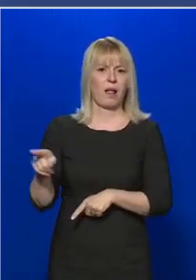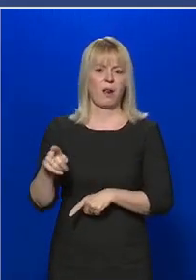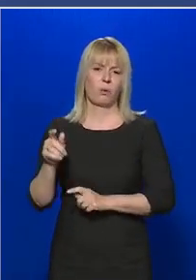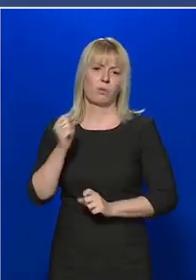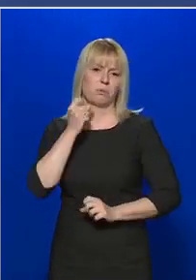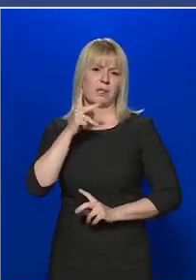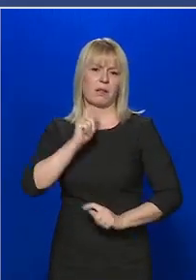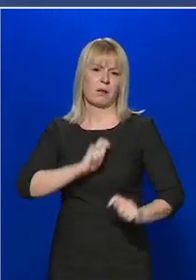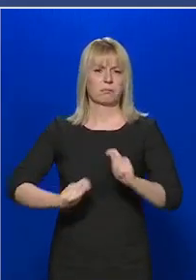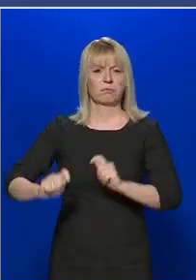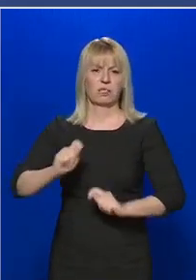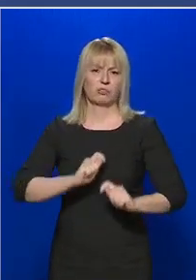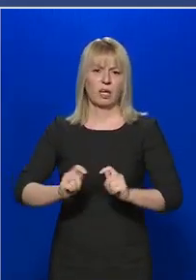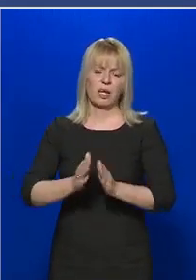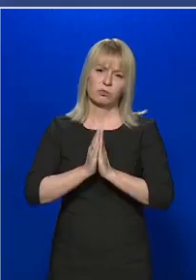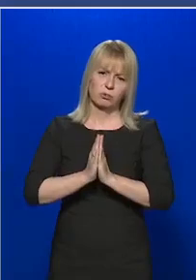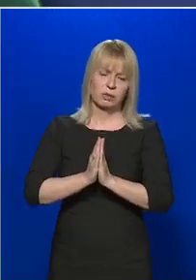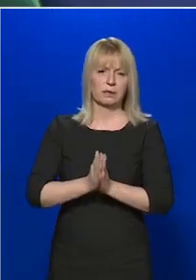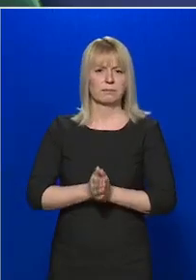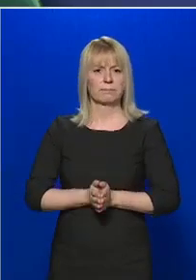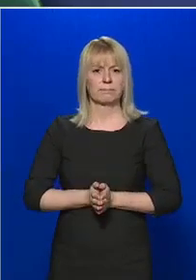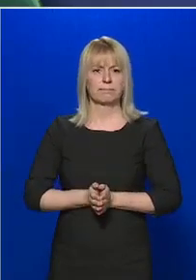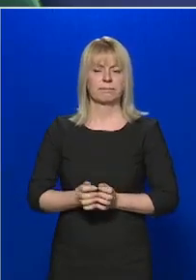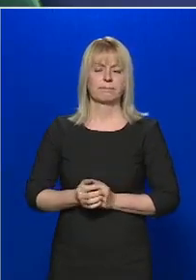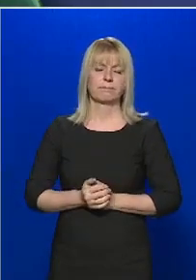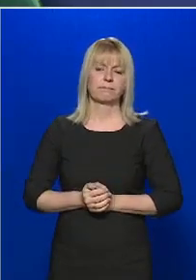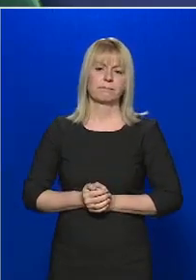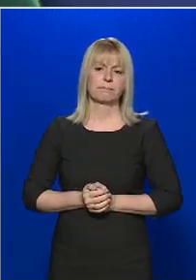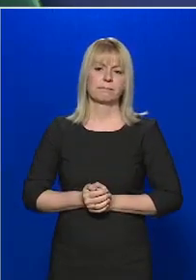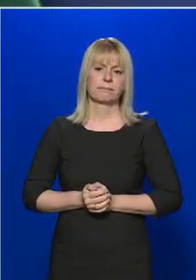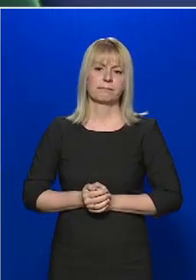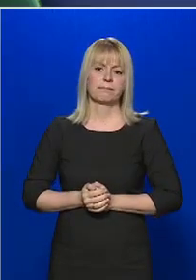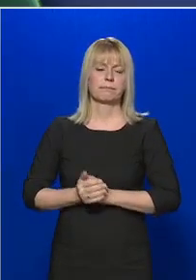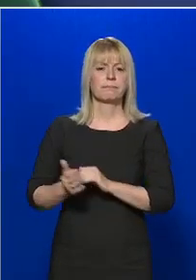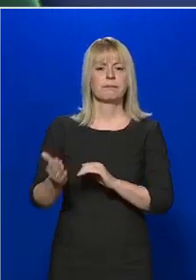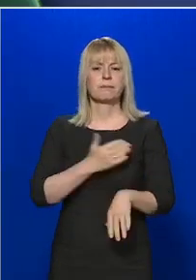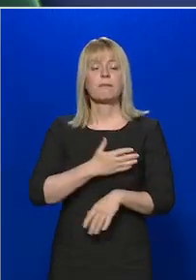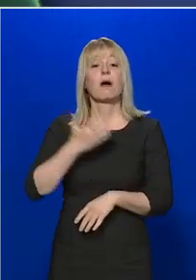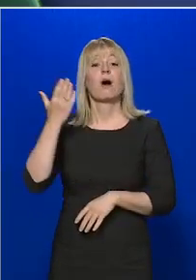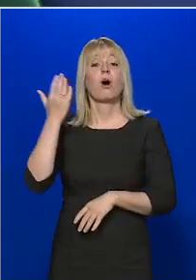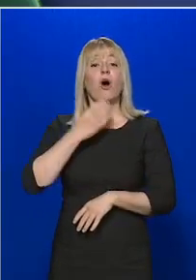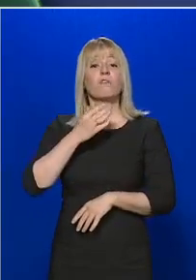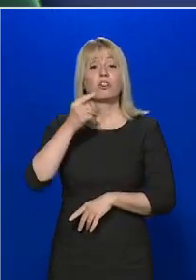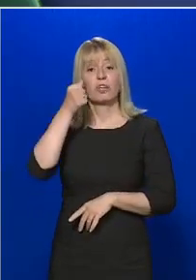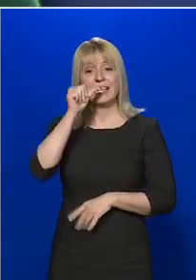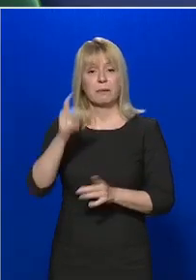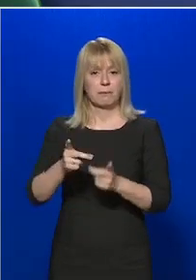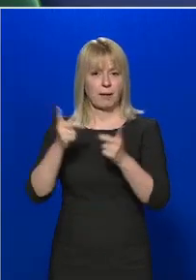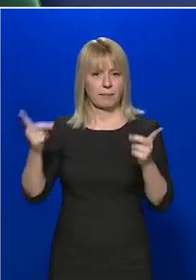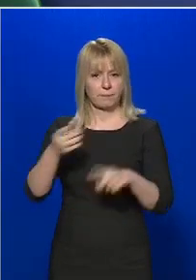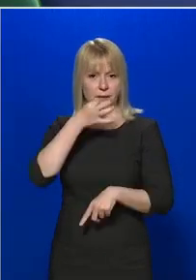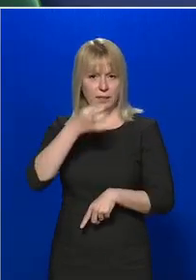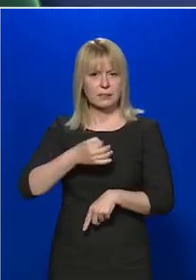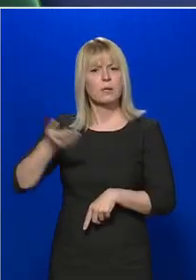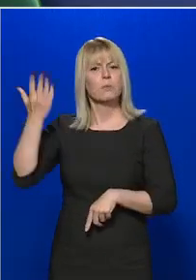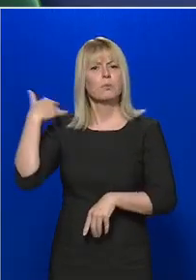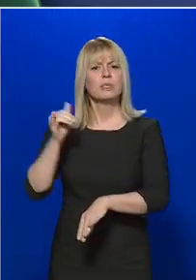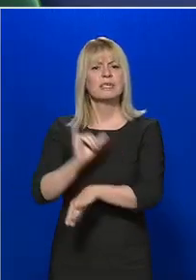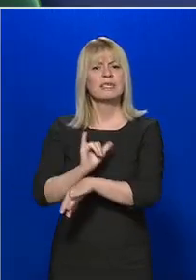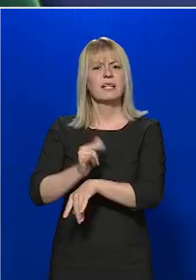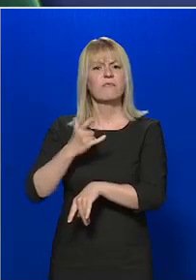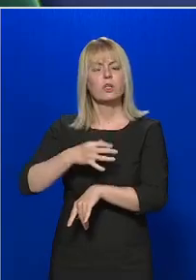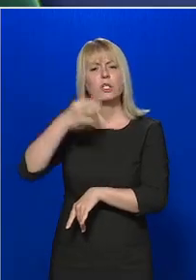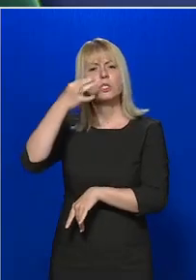a mindennapi szükségleteknek a beszerzését. A Vasnépe kérdezi. Múlt héten volt egy eset, amikor egy szombathelyi